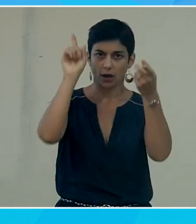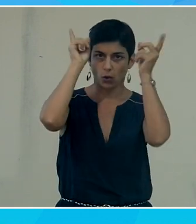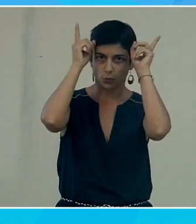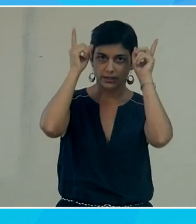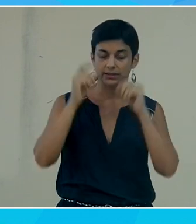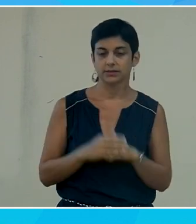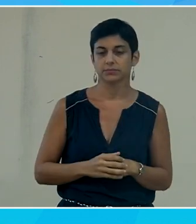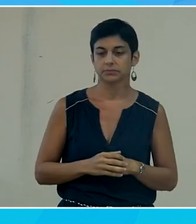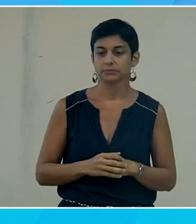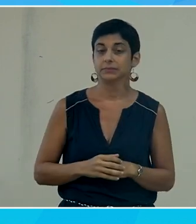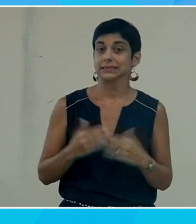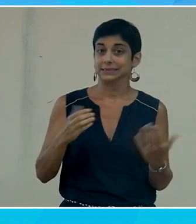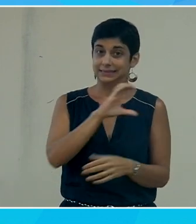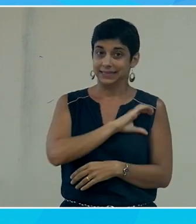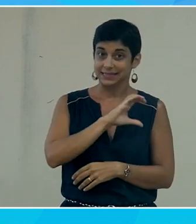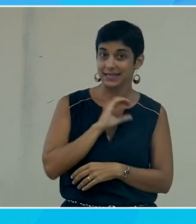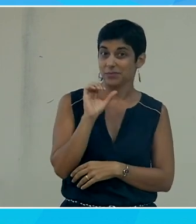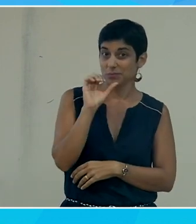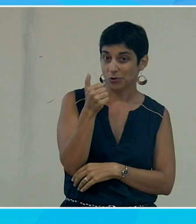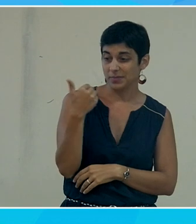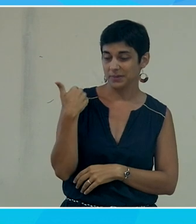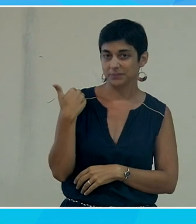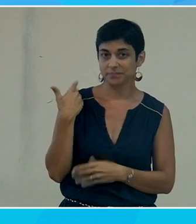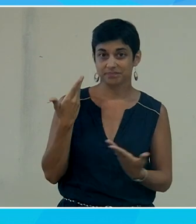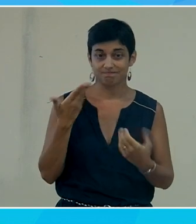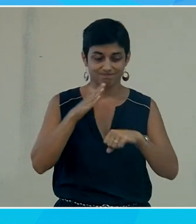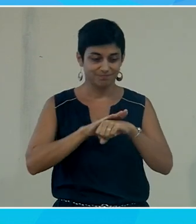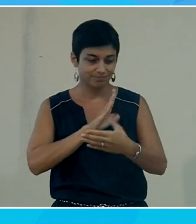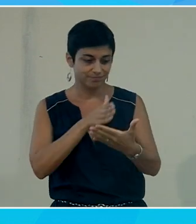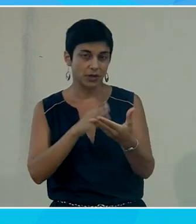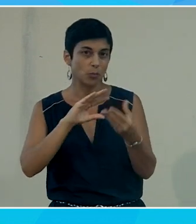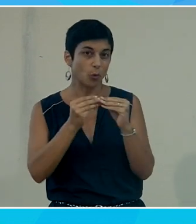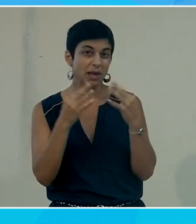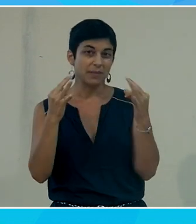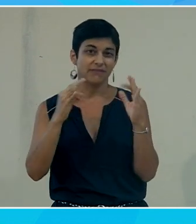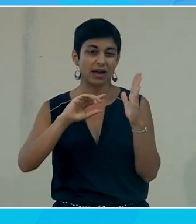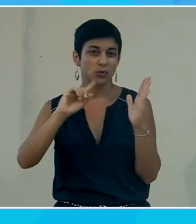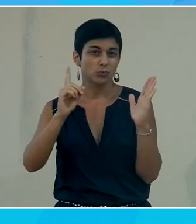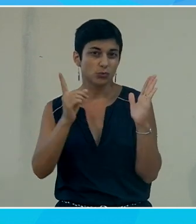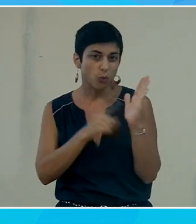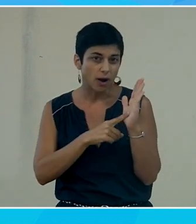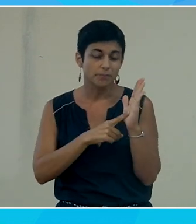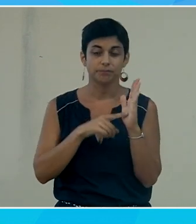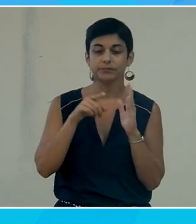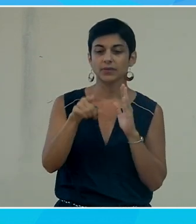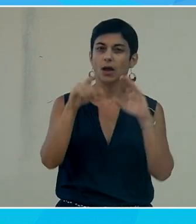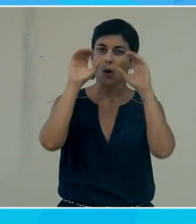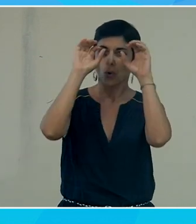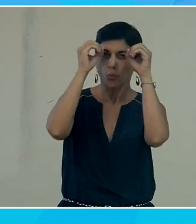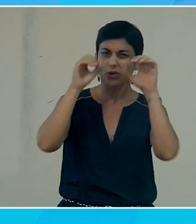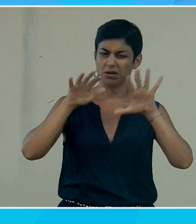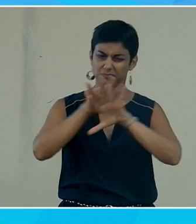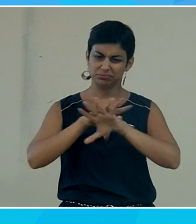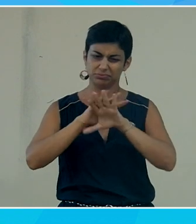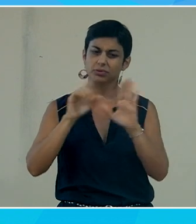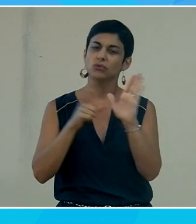une première tentative sur laquelle on a dit on a un problème vis-à-vis des droits Google n'était pas très clair sur le droit